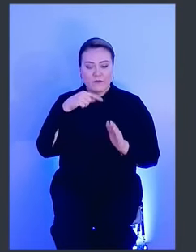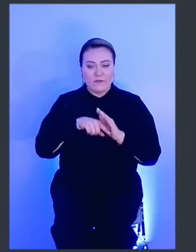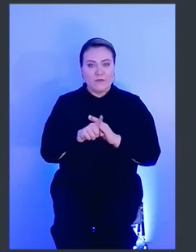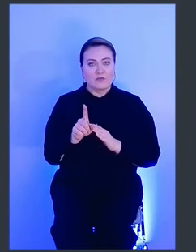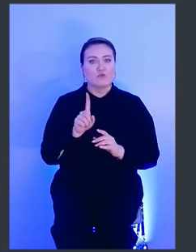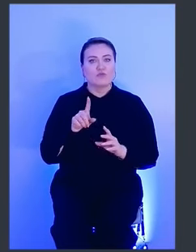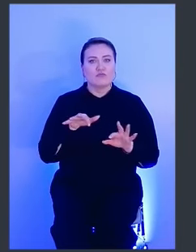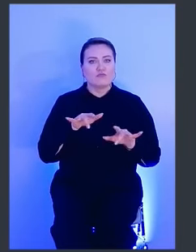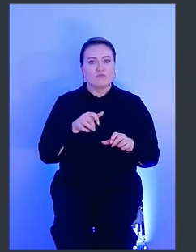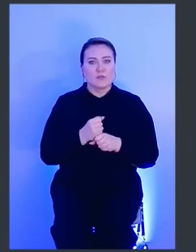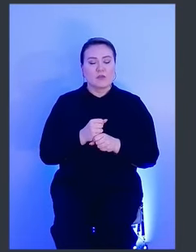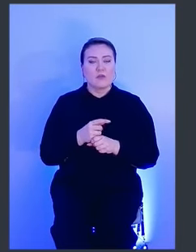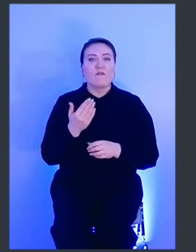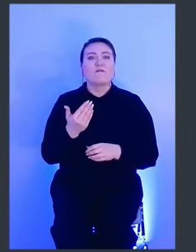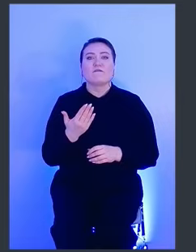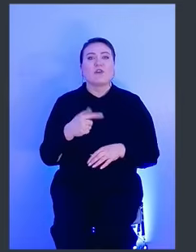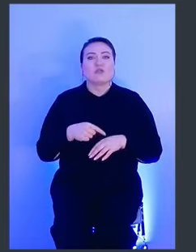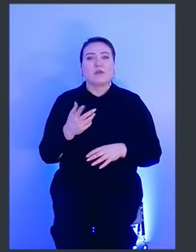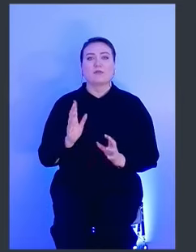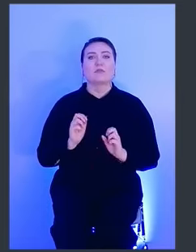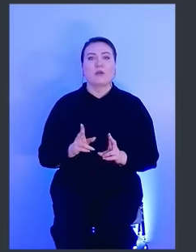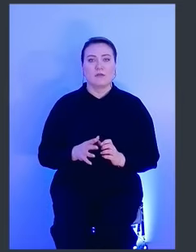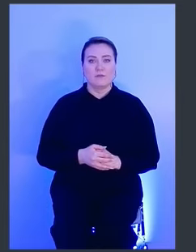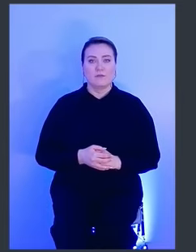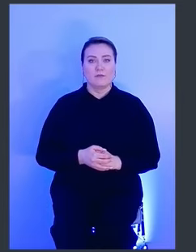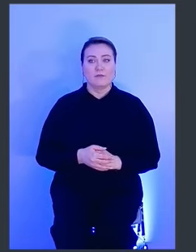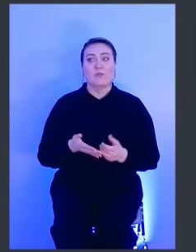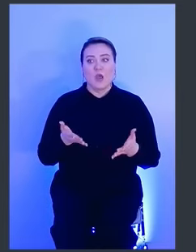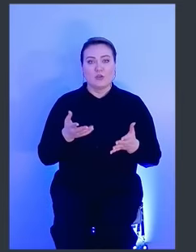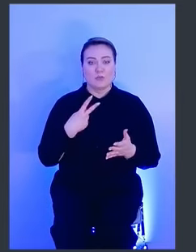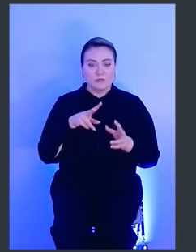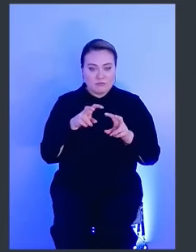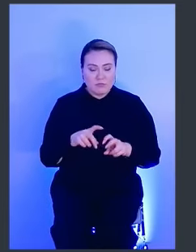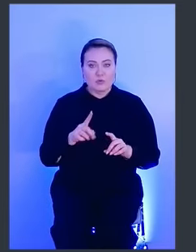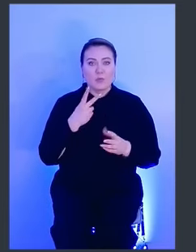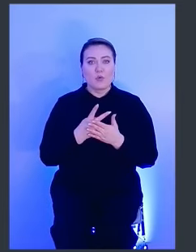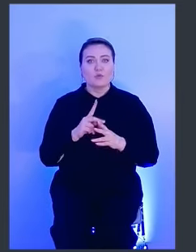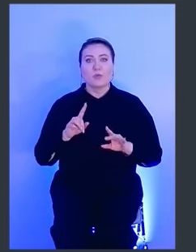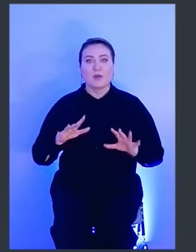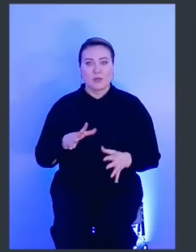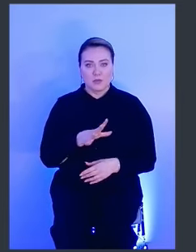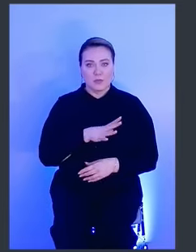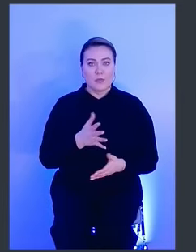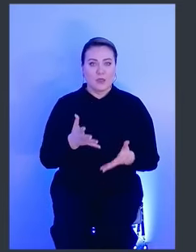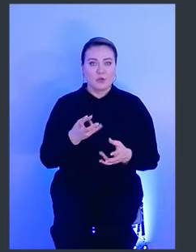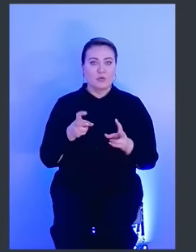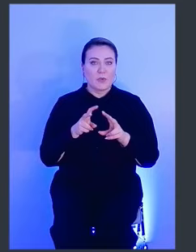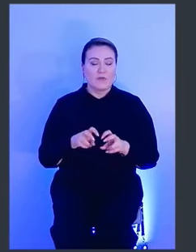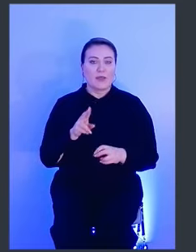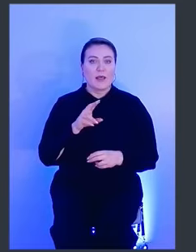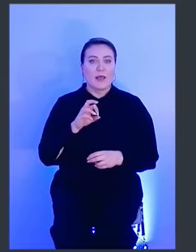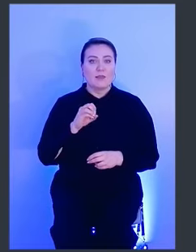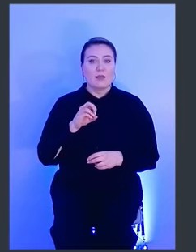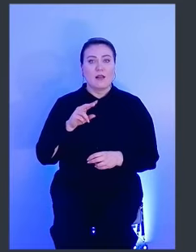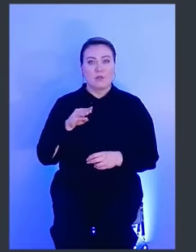творит, какая реакция? Мы, конечно, на это реагируем, то есть смотрим, а что происходило. Ну, надо проверить дельту,